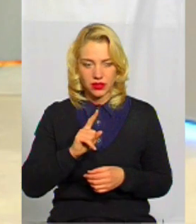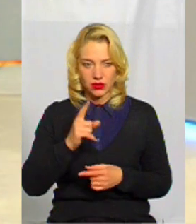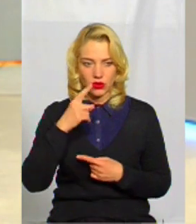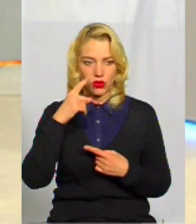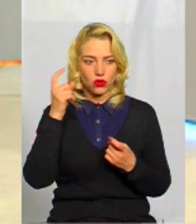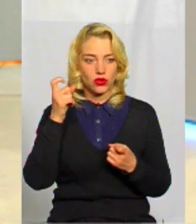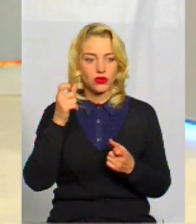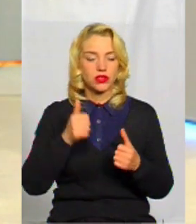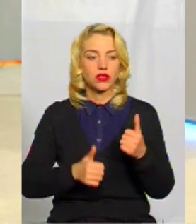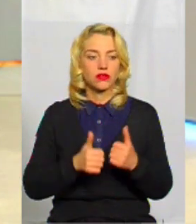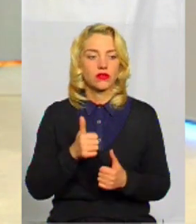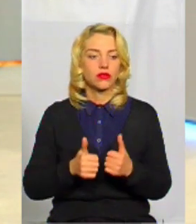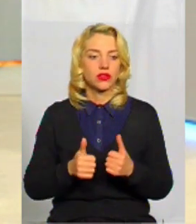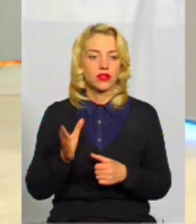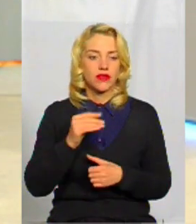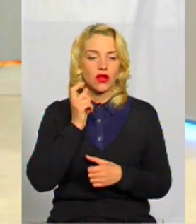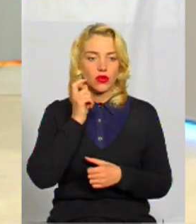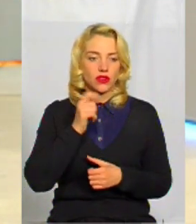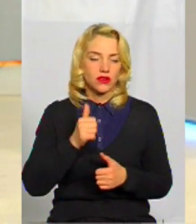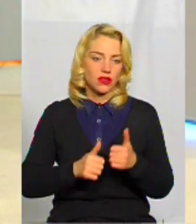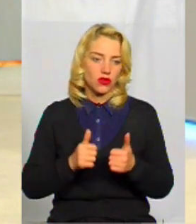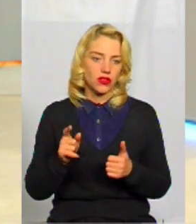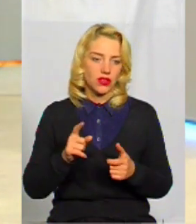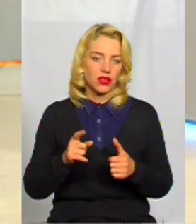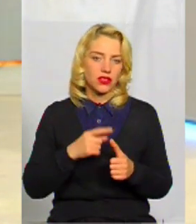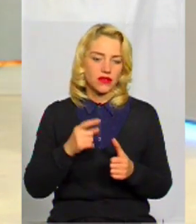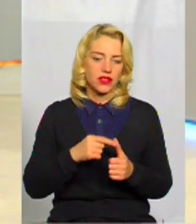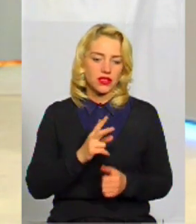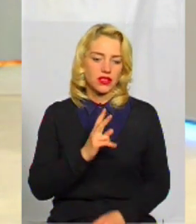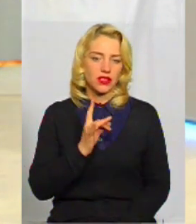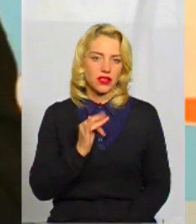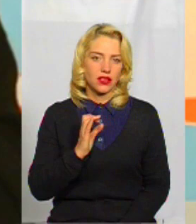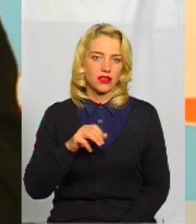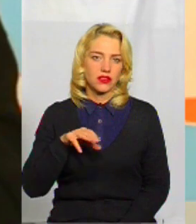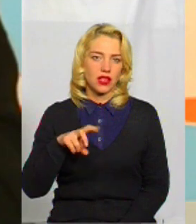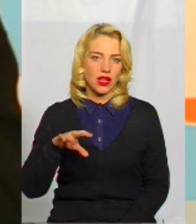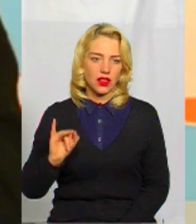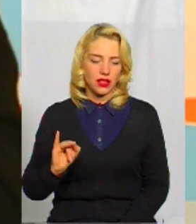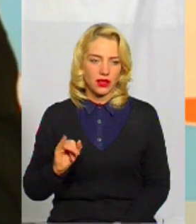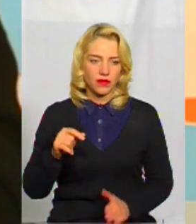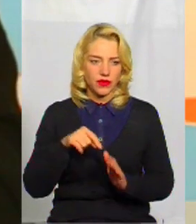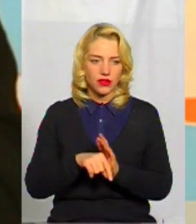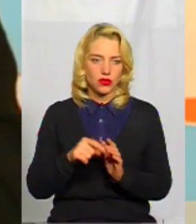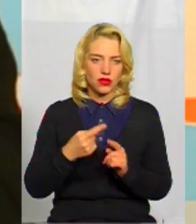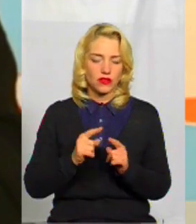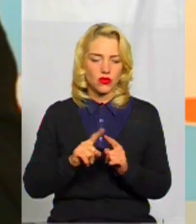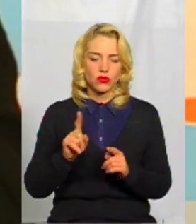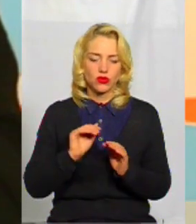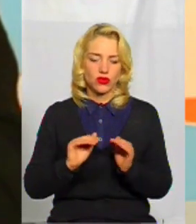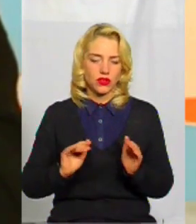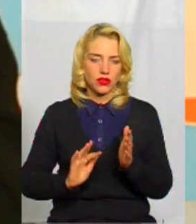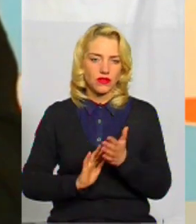конкурс, всеукраїнський конкурс, який зветься «Кристали». Сутність цього конкурсу в тому, що діти вирощують кристали.